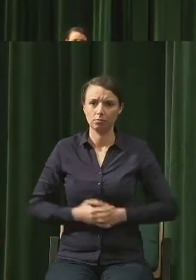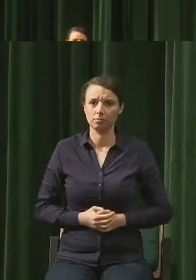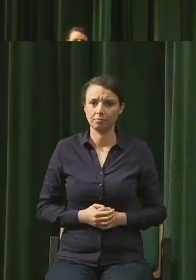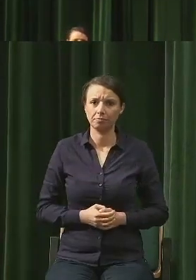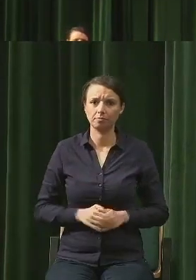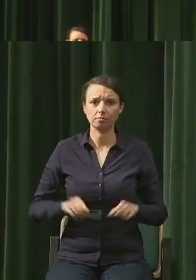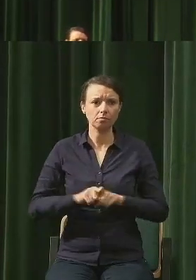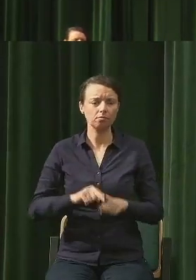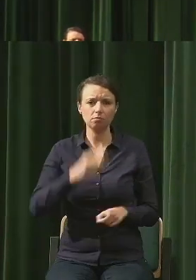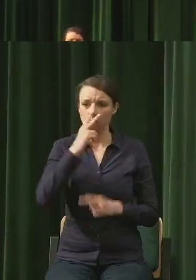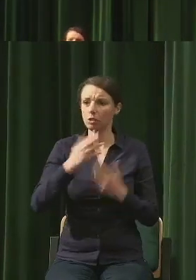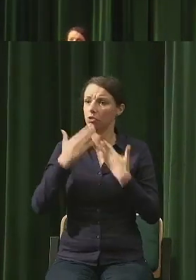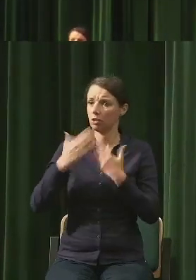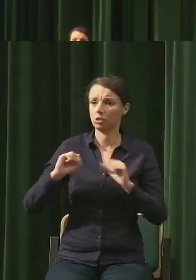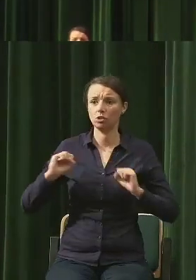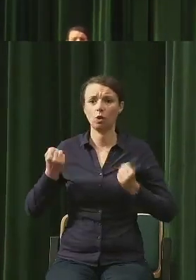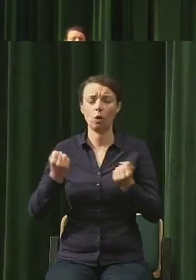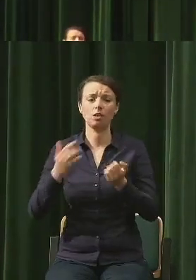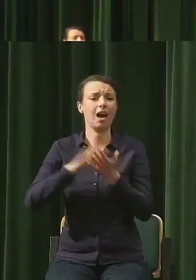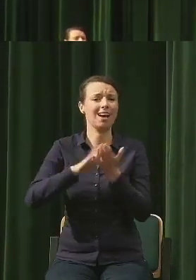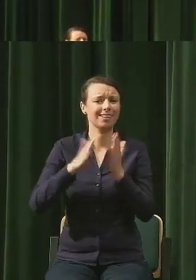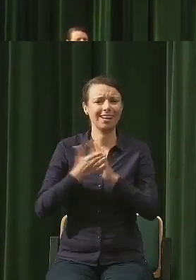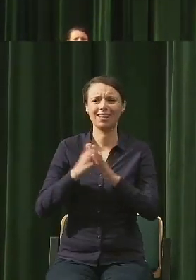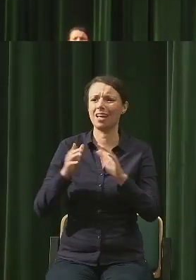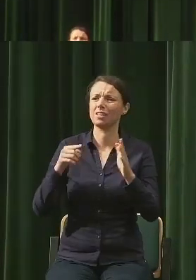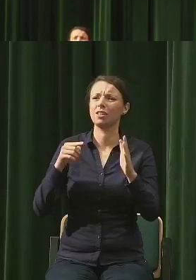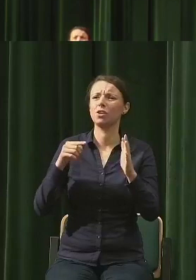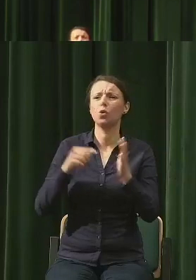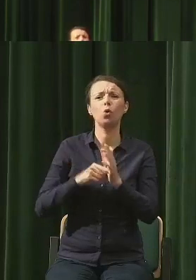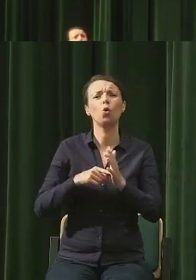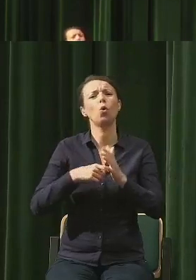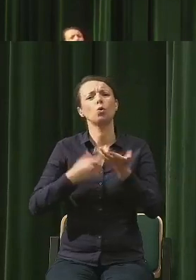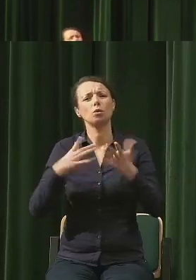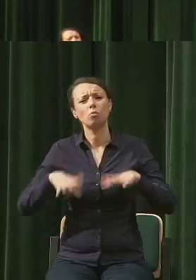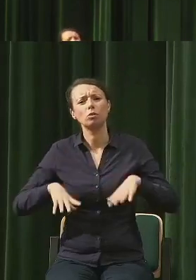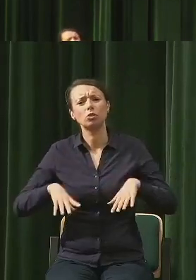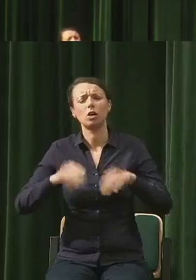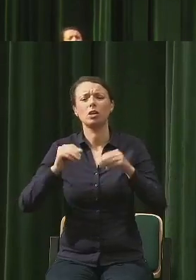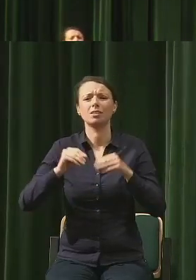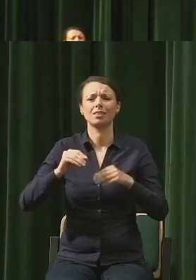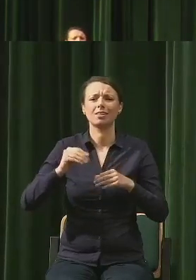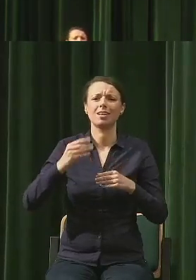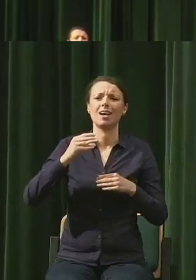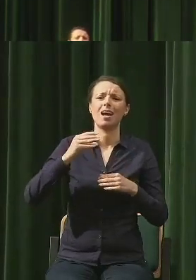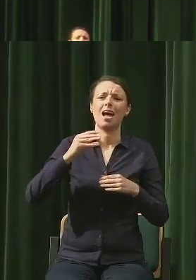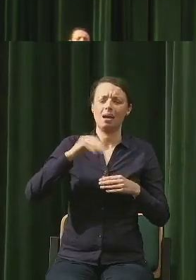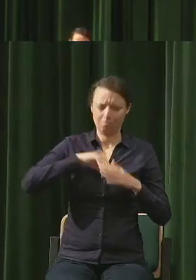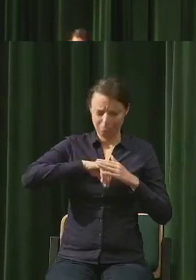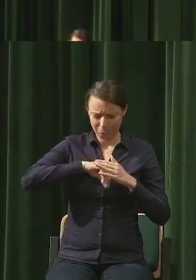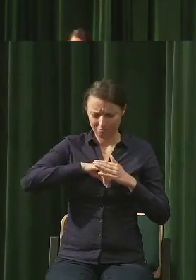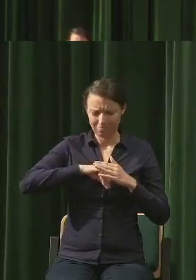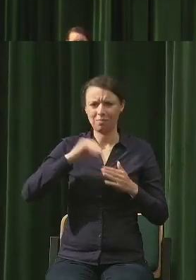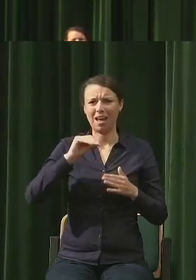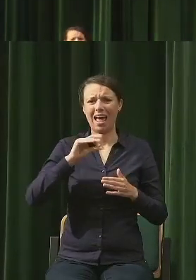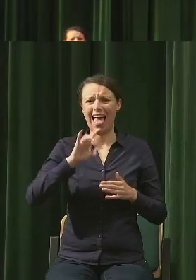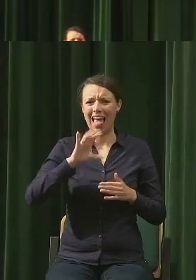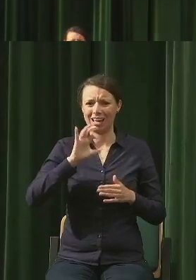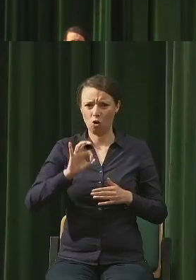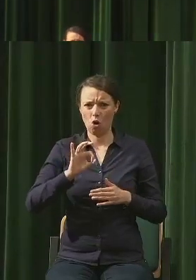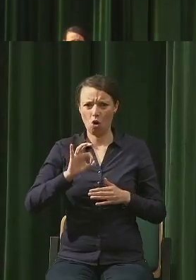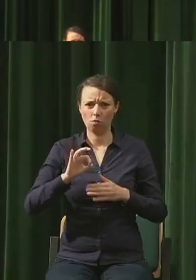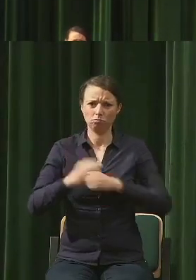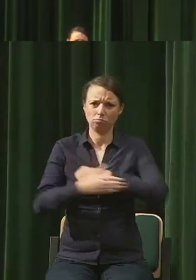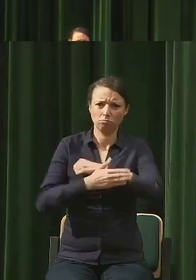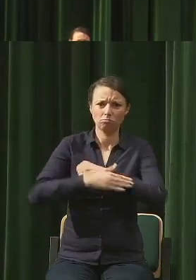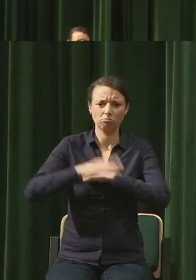działaniu rynku, ta pojedyncza, egoistyczna racjonalność persaldo powoduje, że wszyscy mają